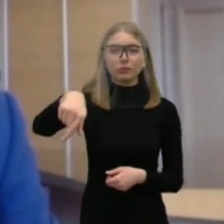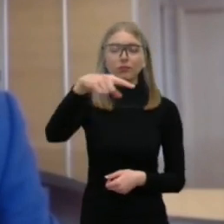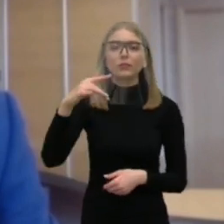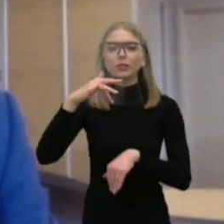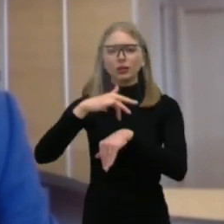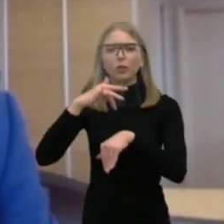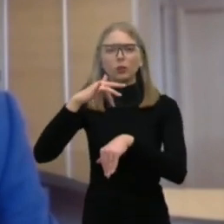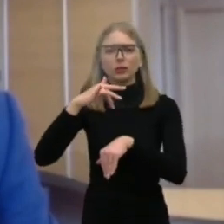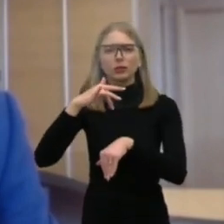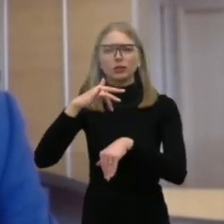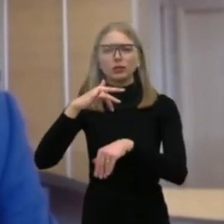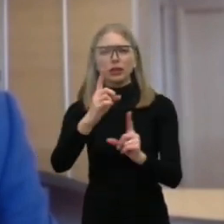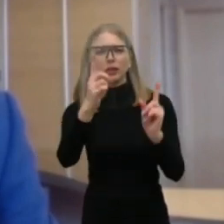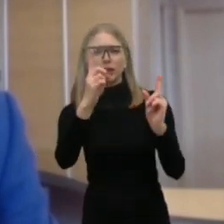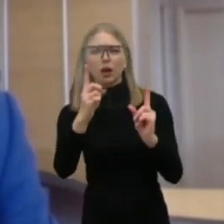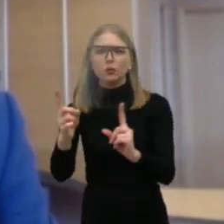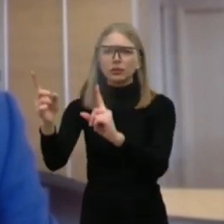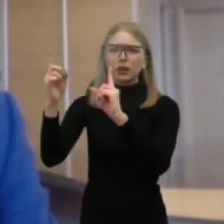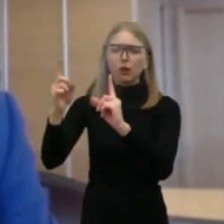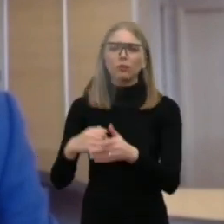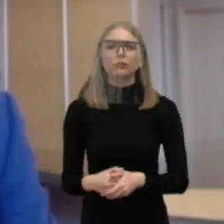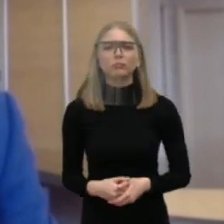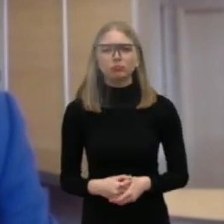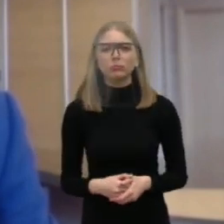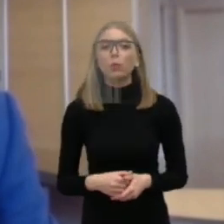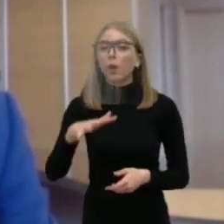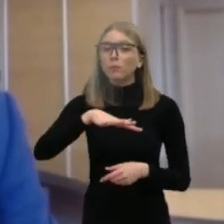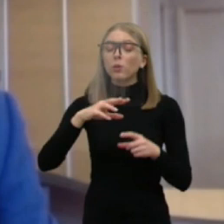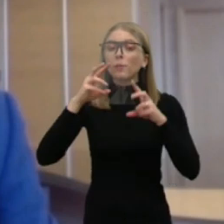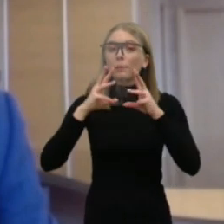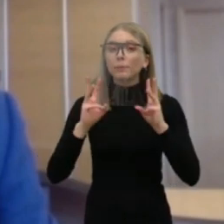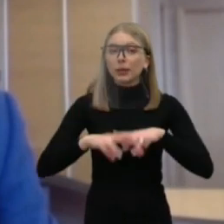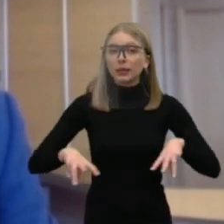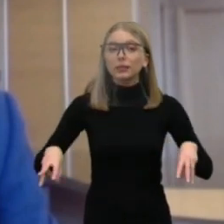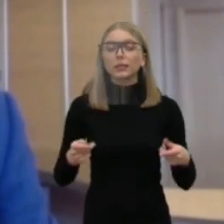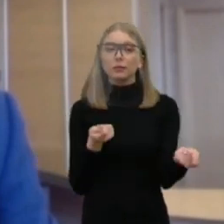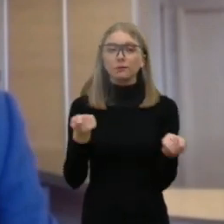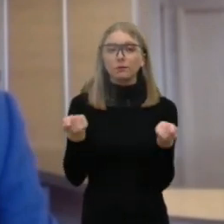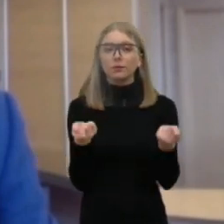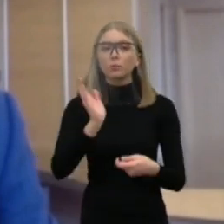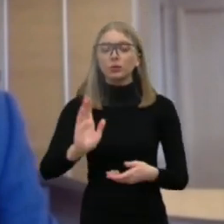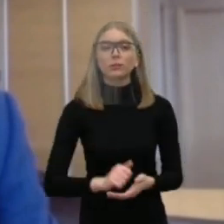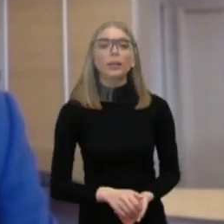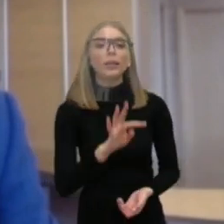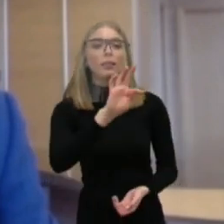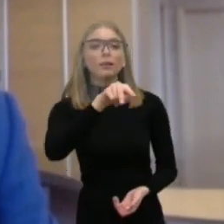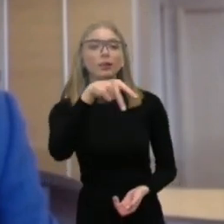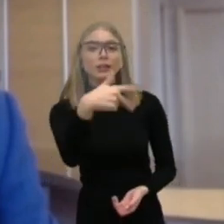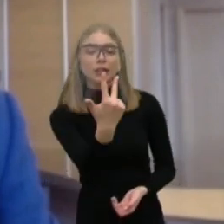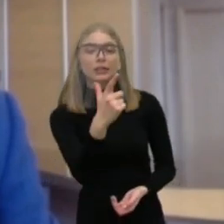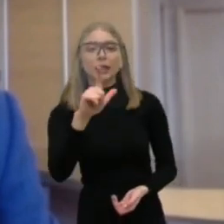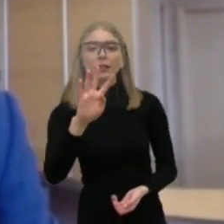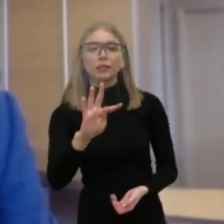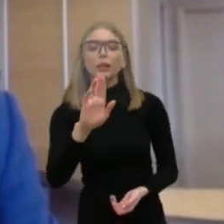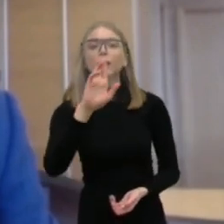ir aplinkos ministerija tiesiog moderuos šitą diskusiją. Martynas Žilionės, portalas TV3LT. Prašau, Martynai.